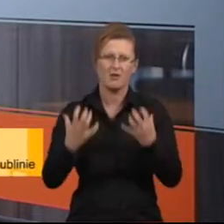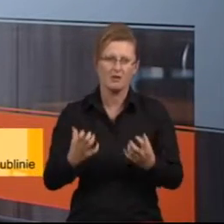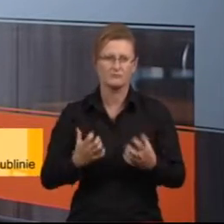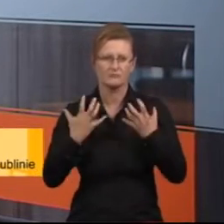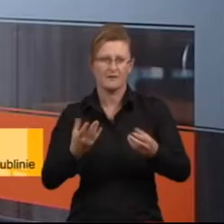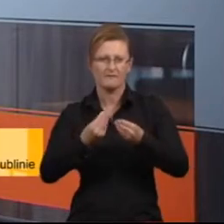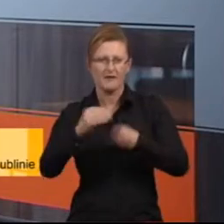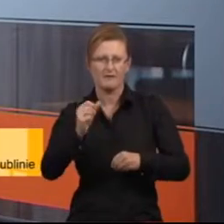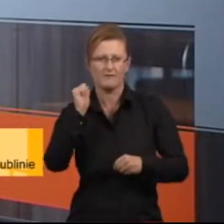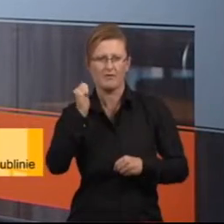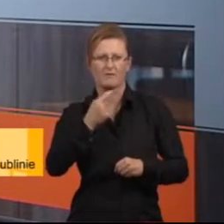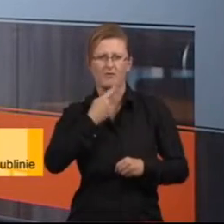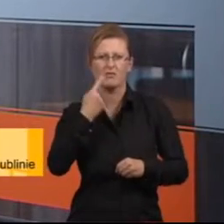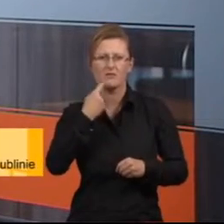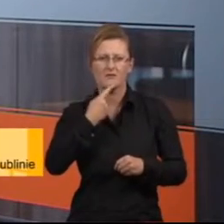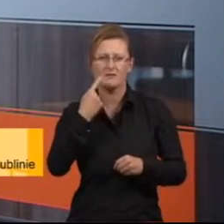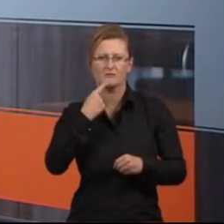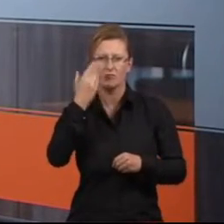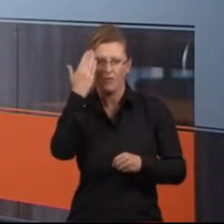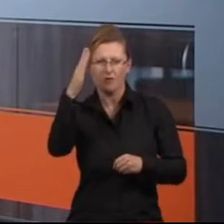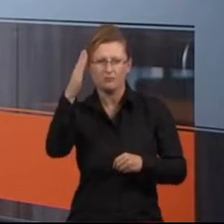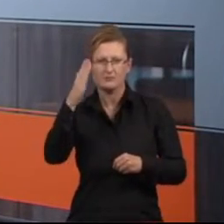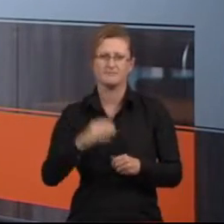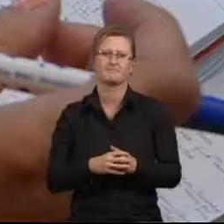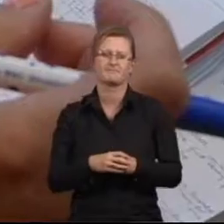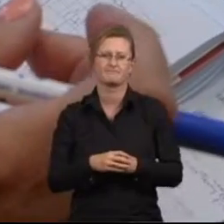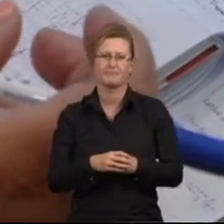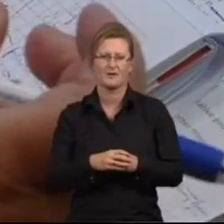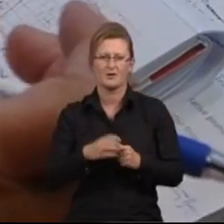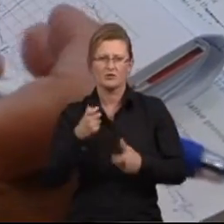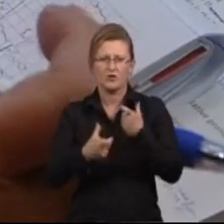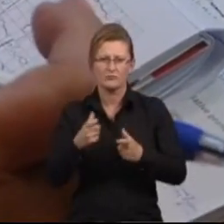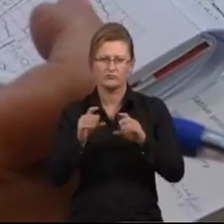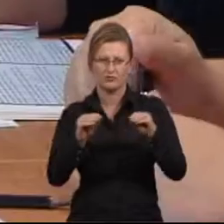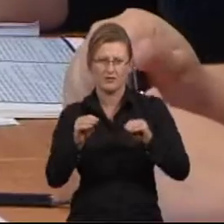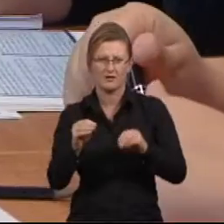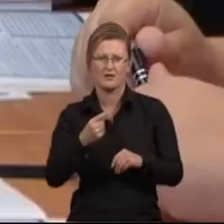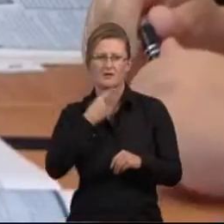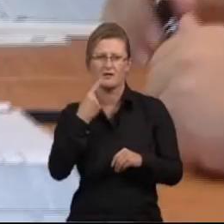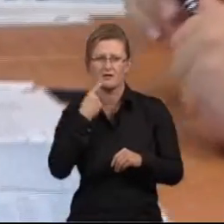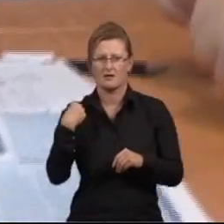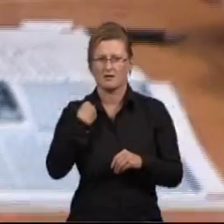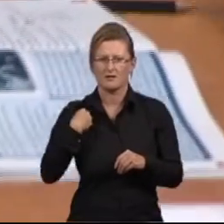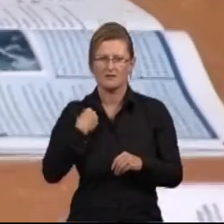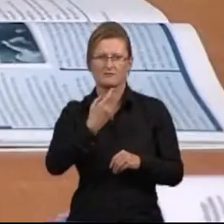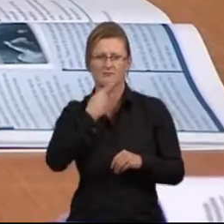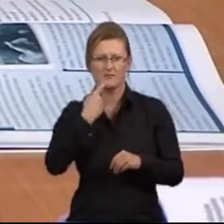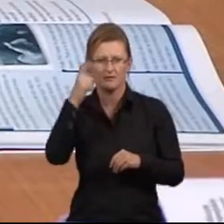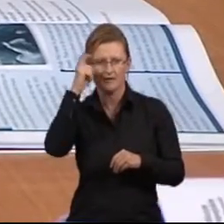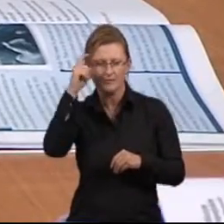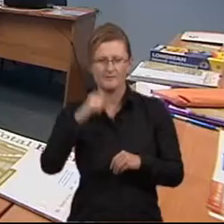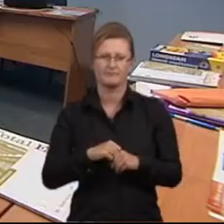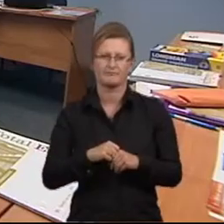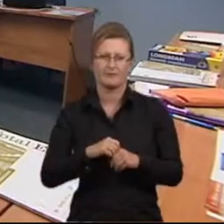inicjatywy chcą odnosić swoje kompetencje w zakresie języków obcych. Realizujemy szkolenia z języka angielskiego i